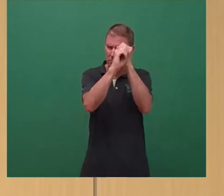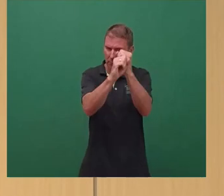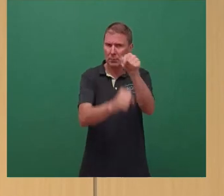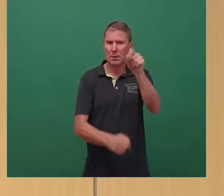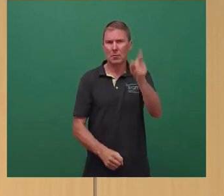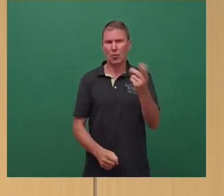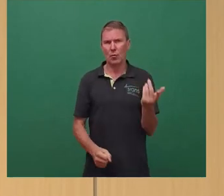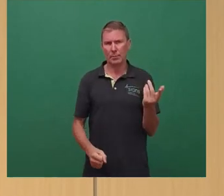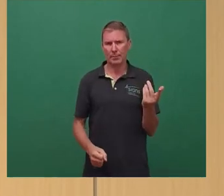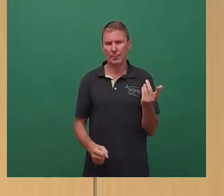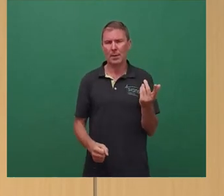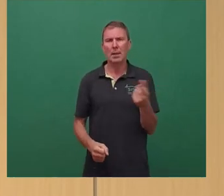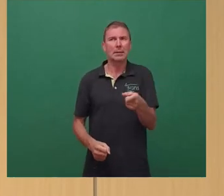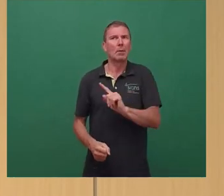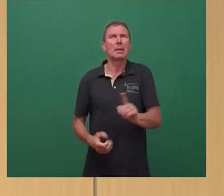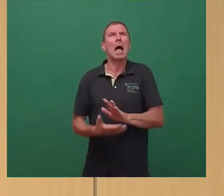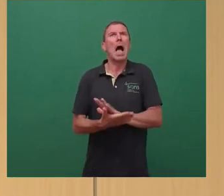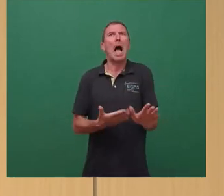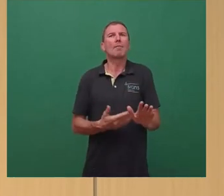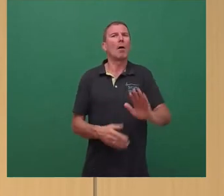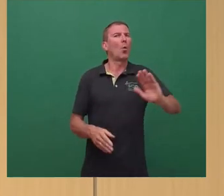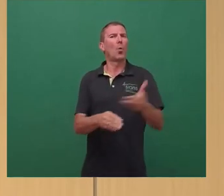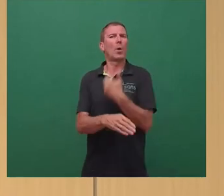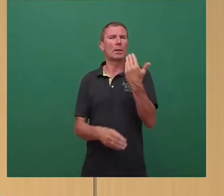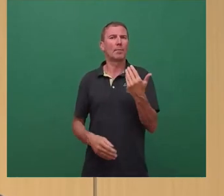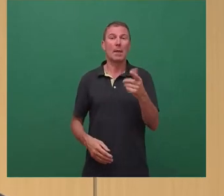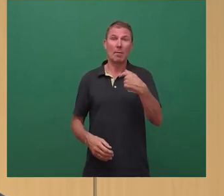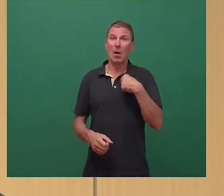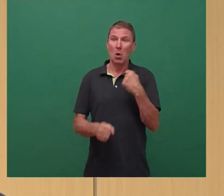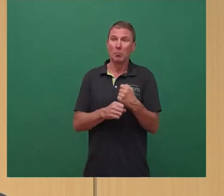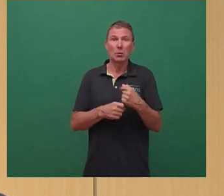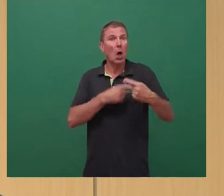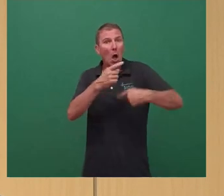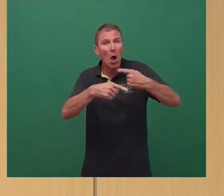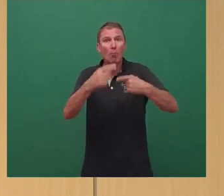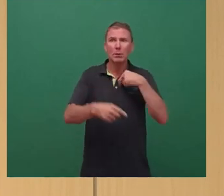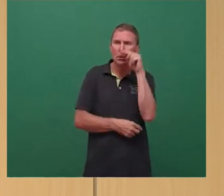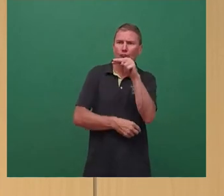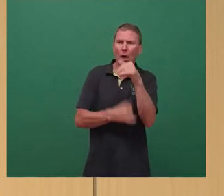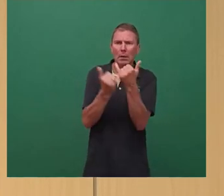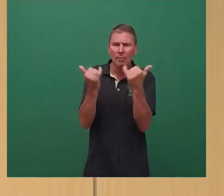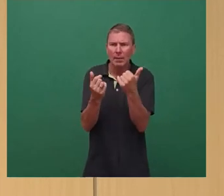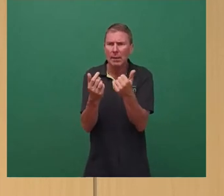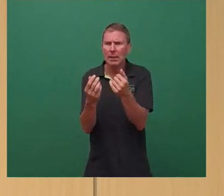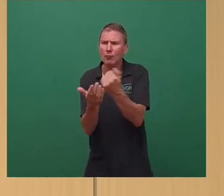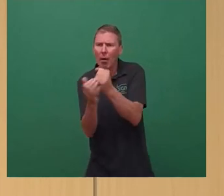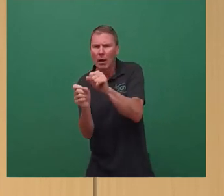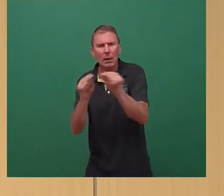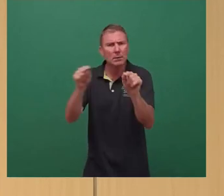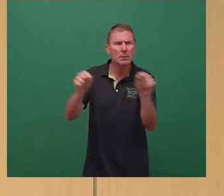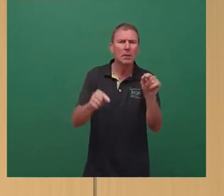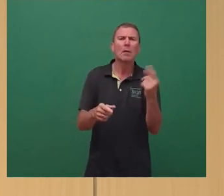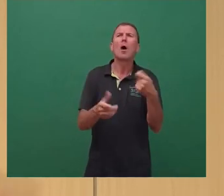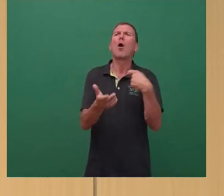Das ist deswegen jetzt nicht einfach vom Tisch. Und natürlich müssen wir uns Prozesse im Unternehmen anschauen, ganz unumwunden. Natürlich müssen wir über so etwas wie